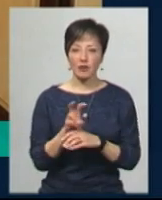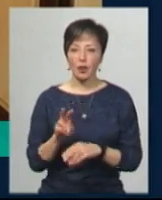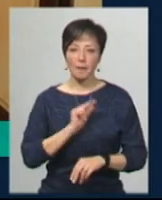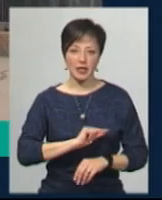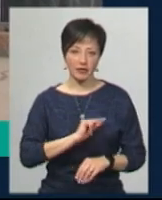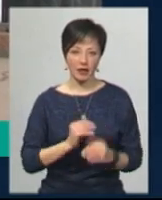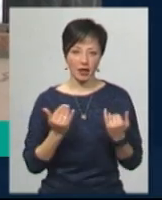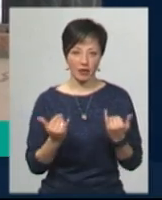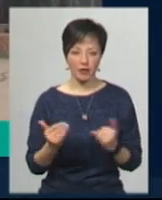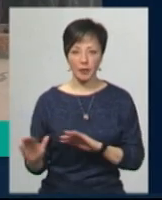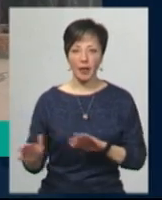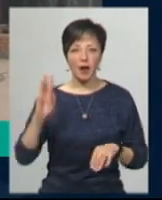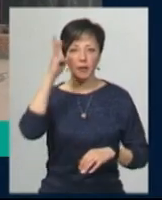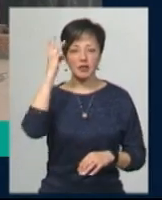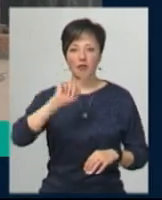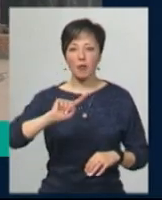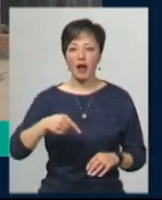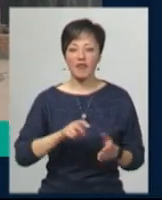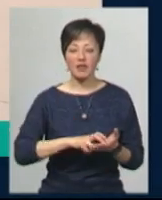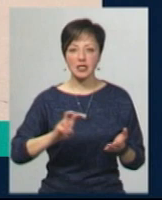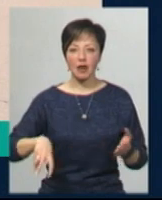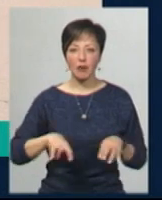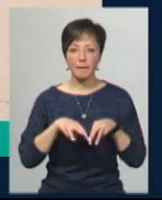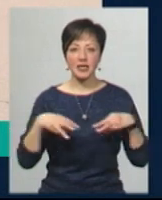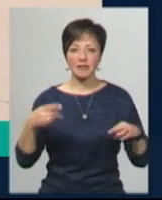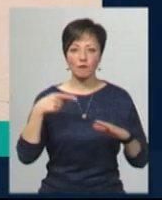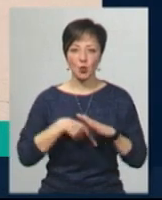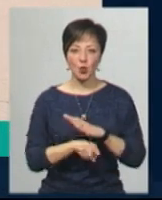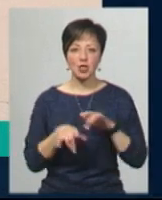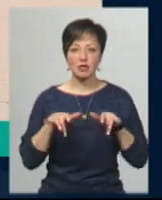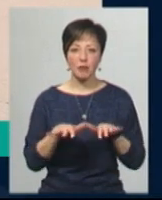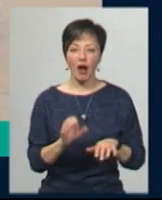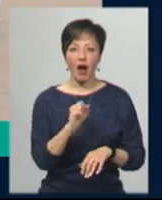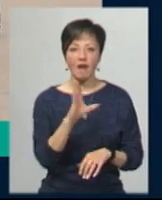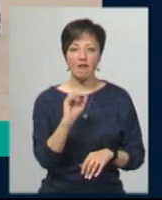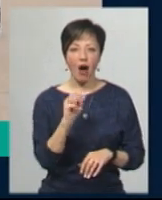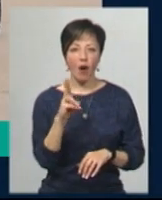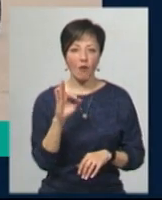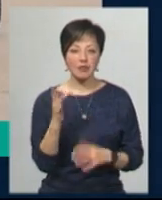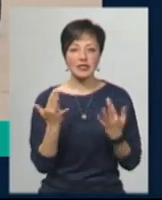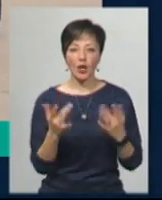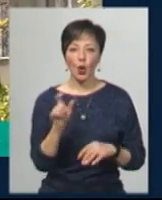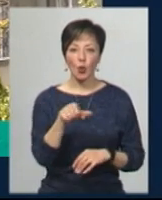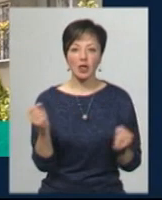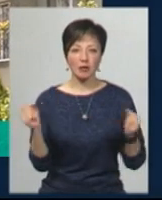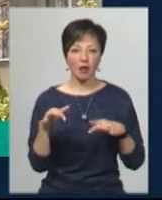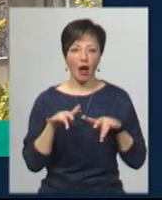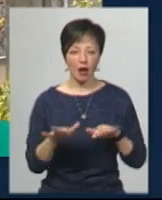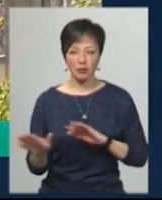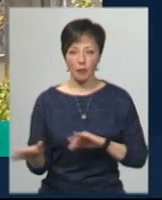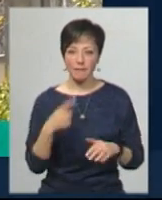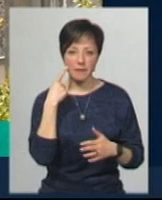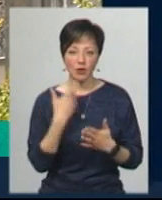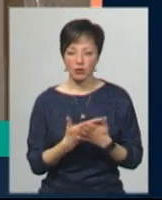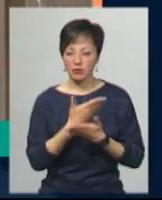персоналу? У Хмельницькому вимагали відставку міністра внутрішніх справ Арсена Вакова, скільки людей зібралося на акцію. Підозру